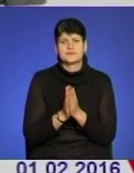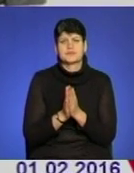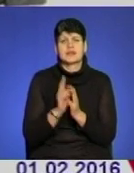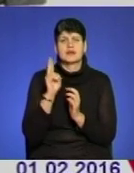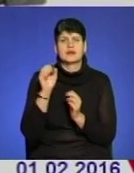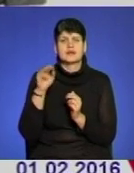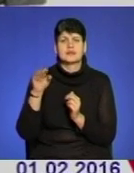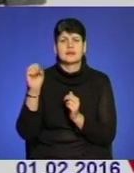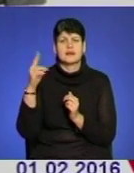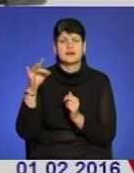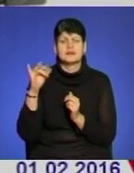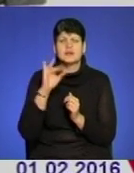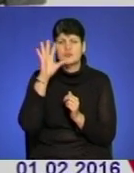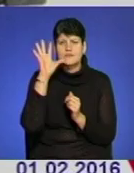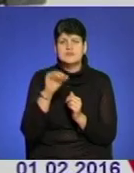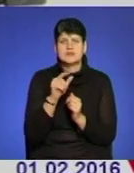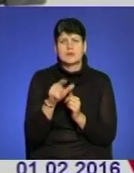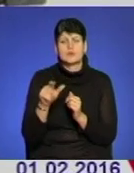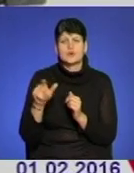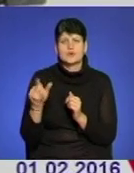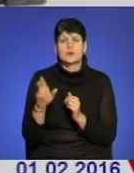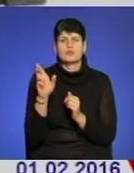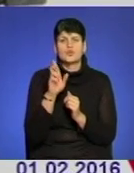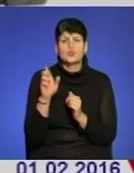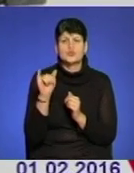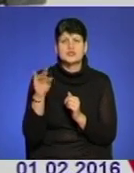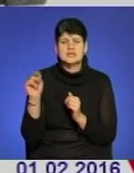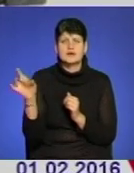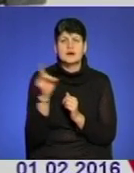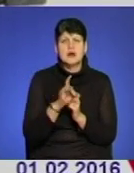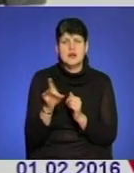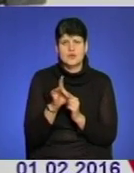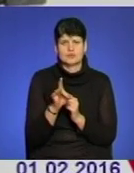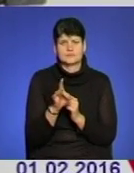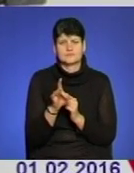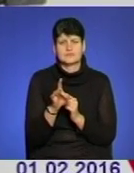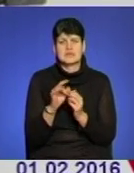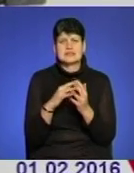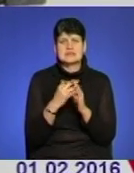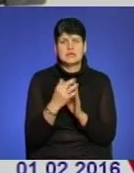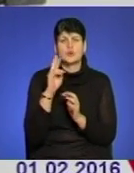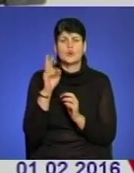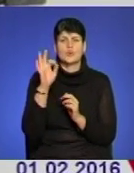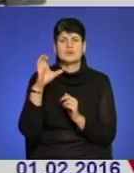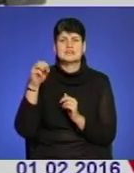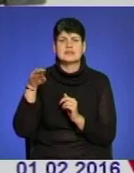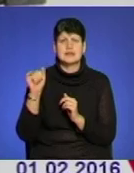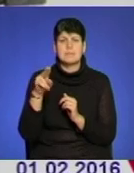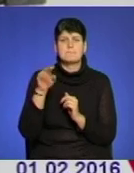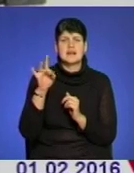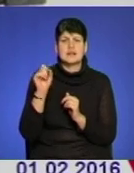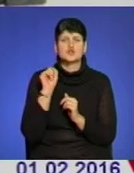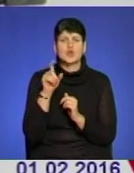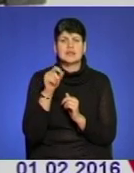катедри, всім людям Бучацького району. Село Костільники, Переволока, Золотий